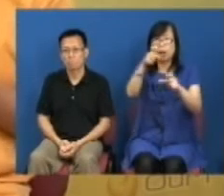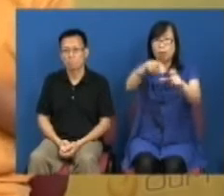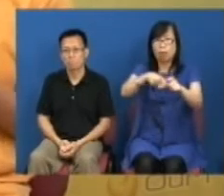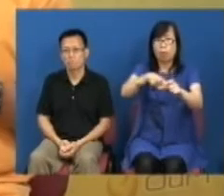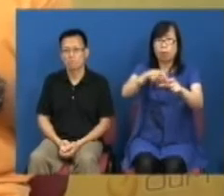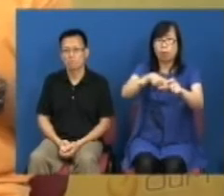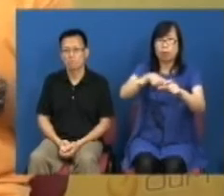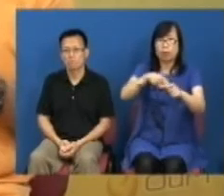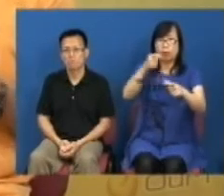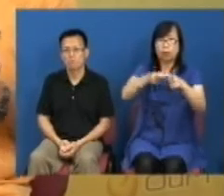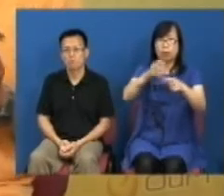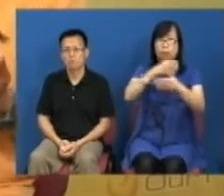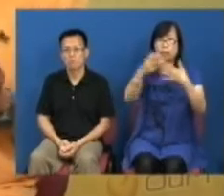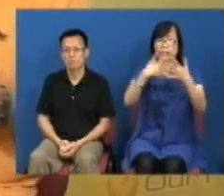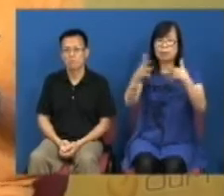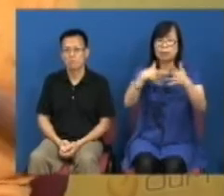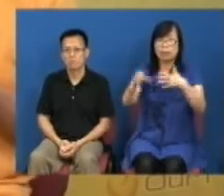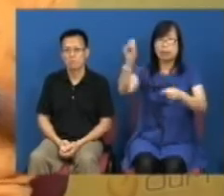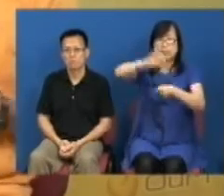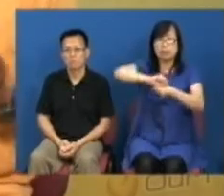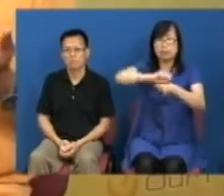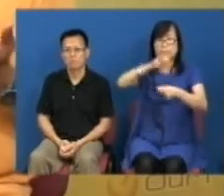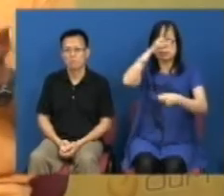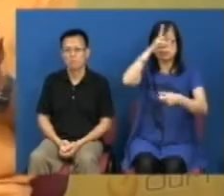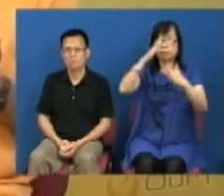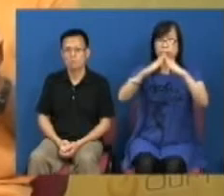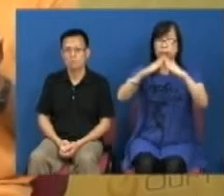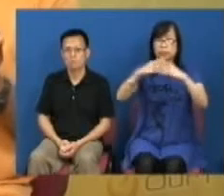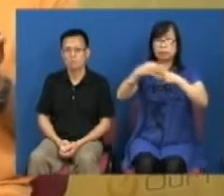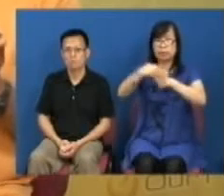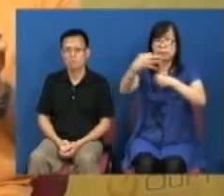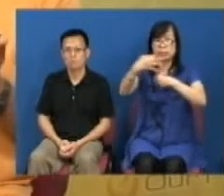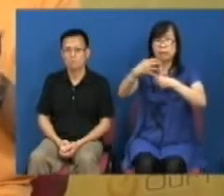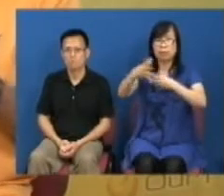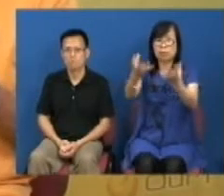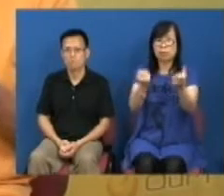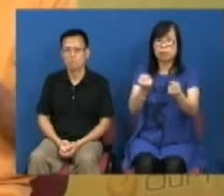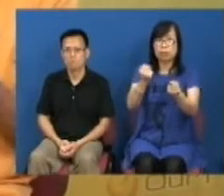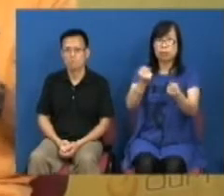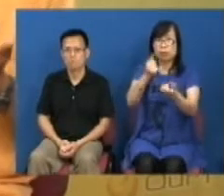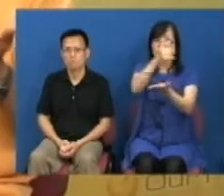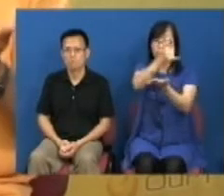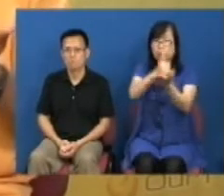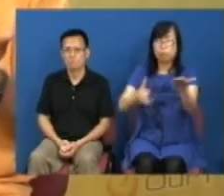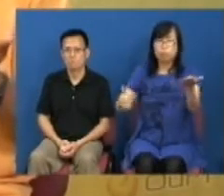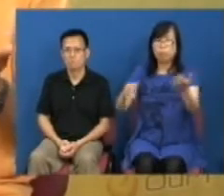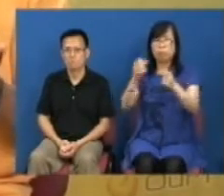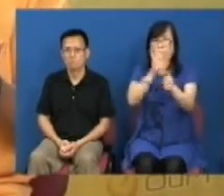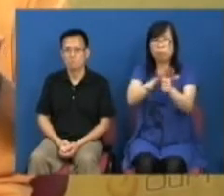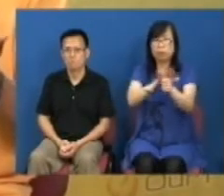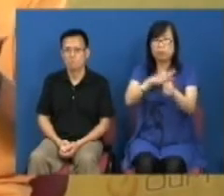业第二个就是增建公共房屋第三个就是争取全民退保第四